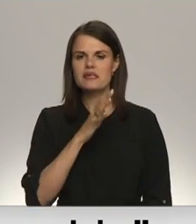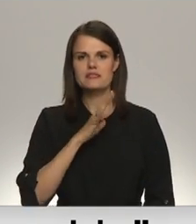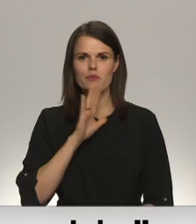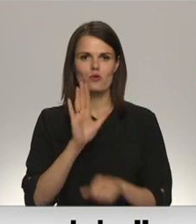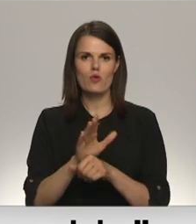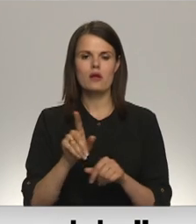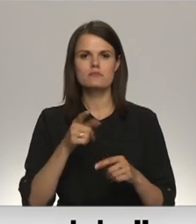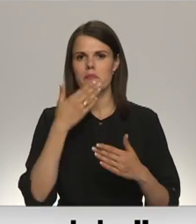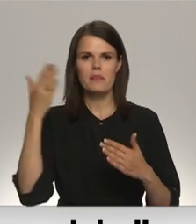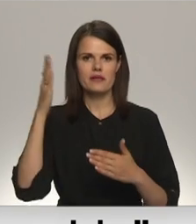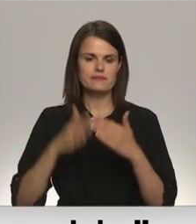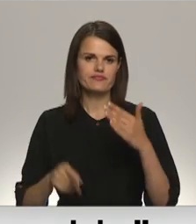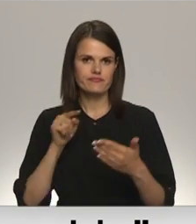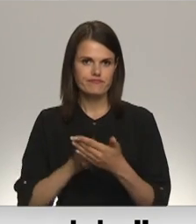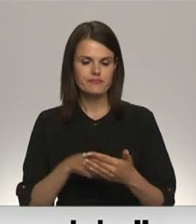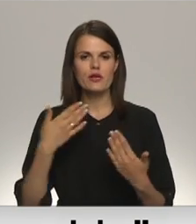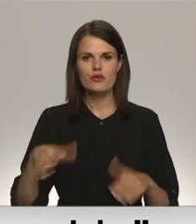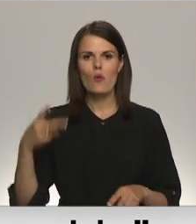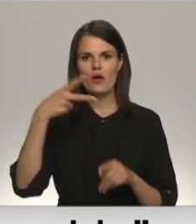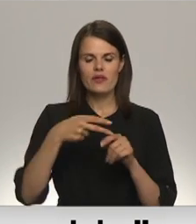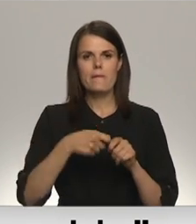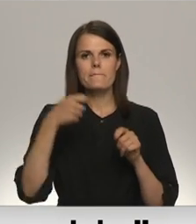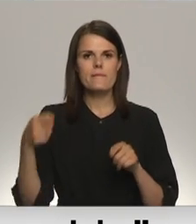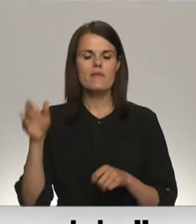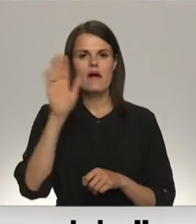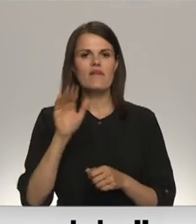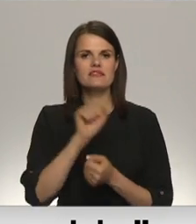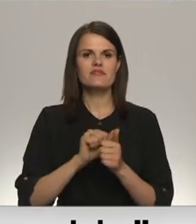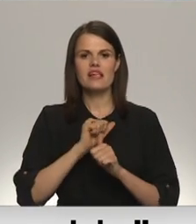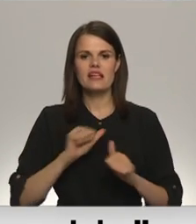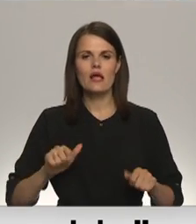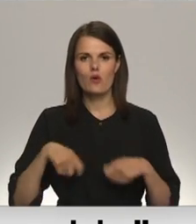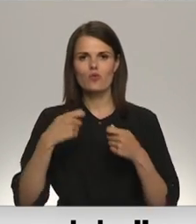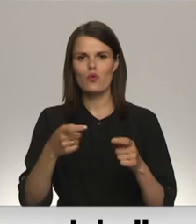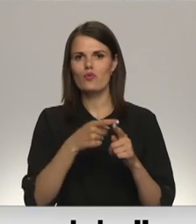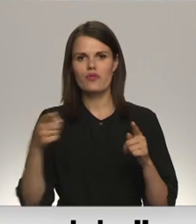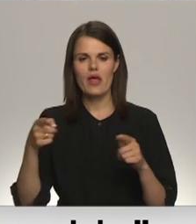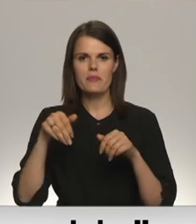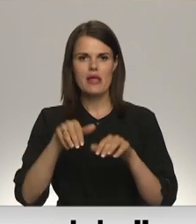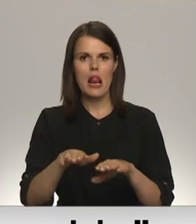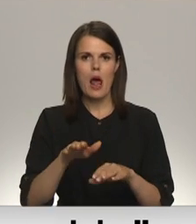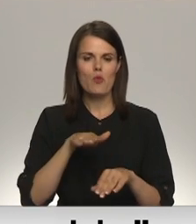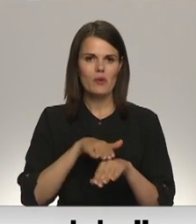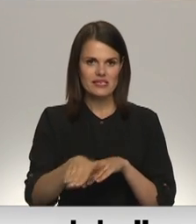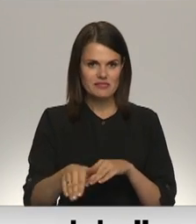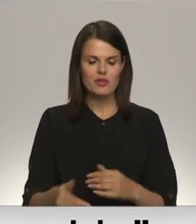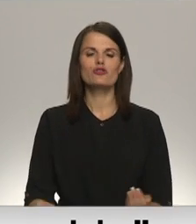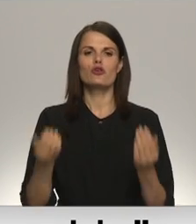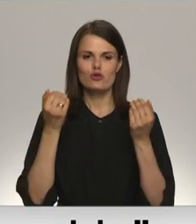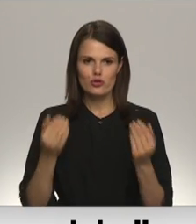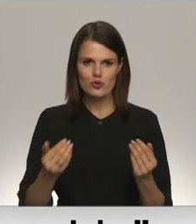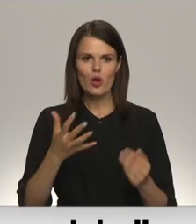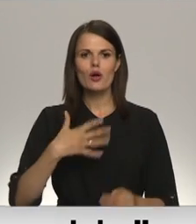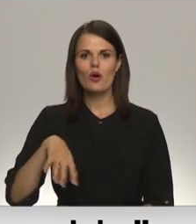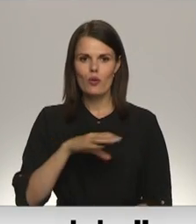noteikts kā beigu datums, ja otro reizi pagarinot valsts vides dienas, tad oto termiņu lēmuma izpildē. Šodien mums